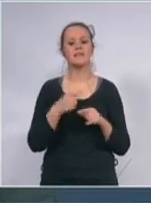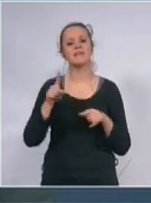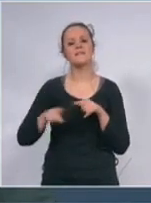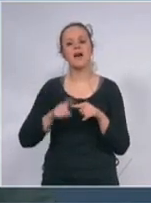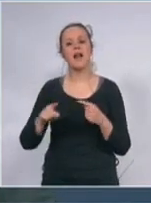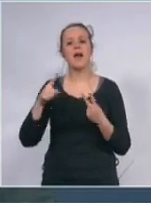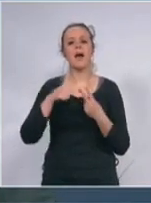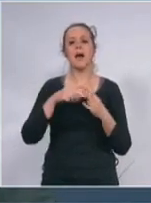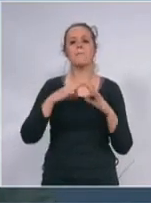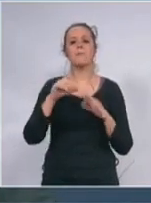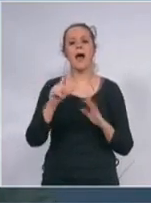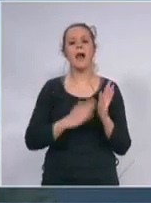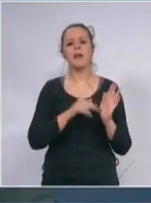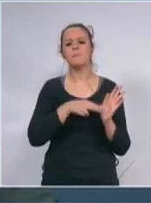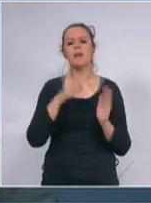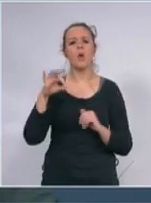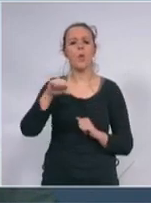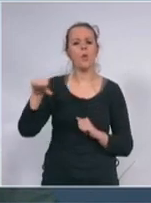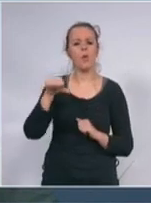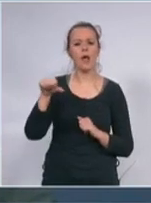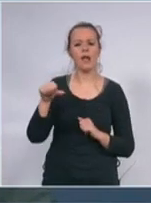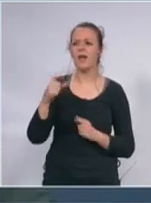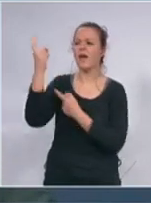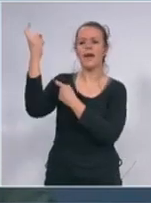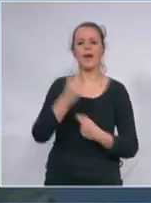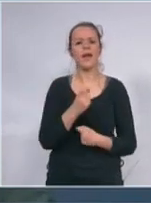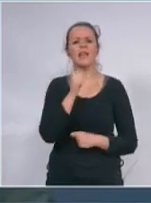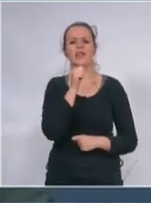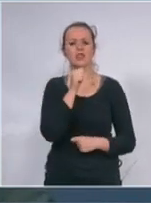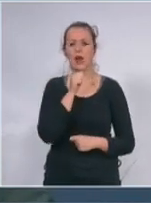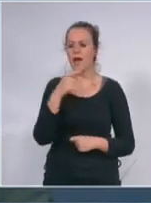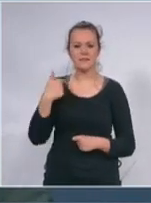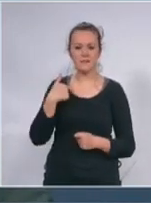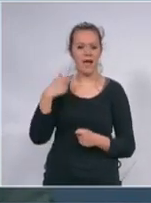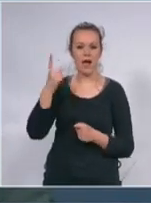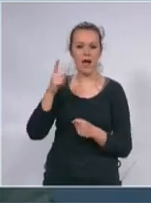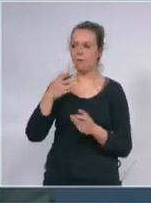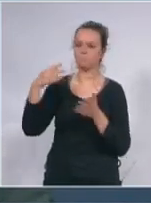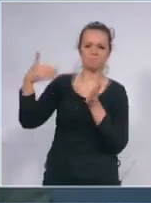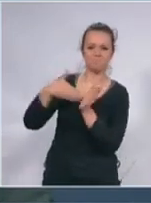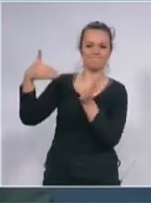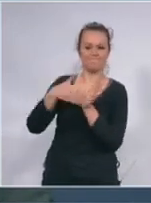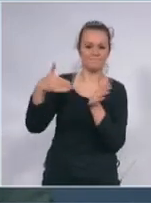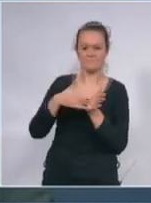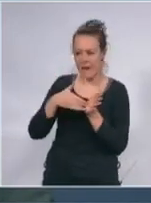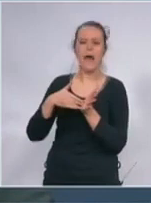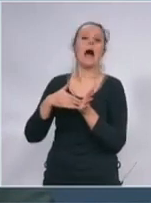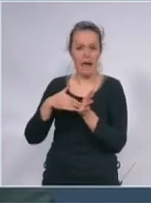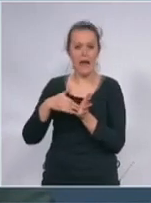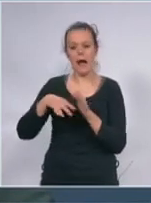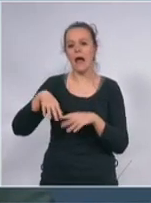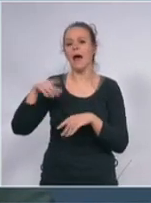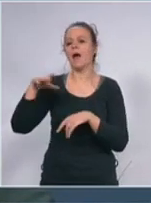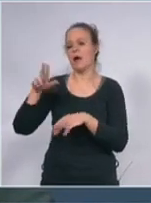nemam pojma valjde iz Indonezije tu uvoze pa imam problem rešovamo taj problem našli smo kako ćemo da proizvodimo